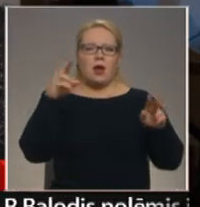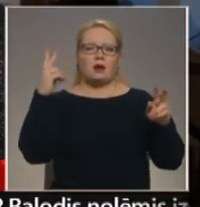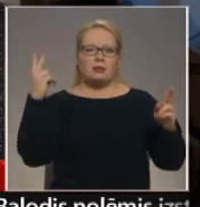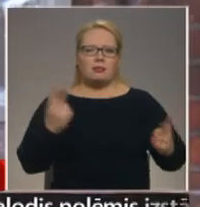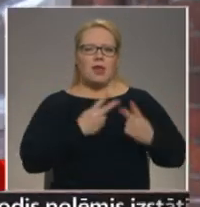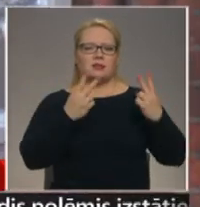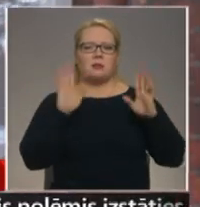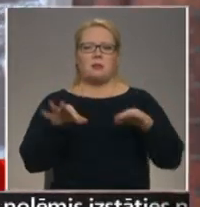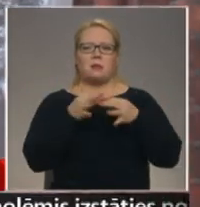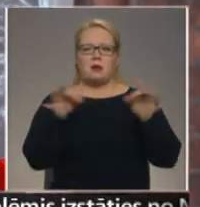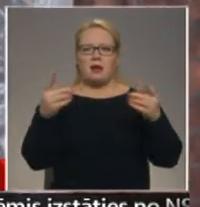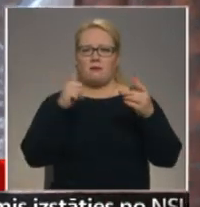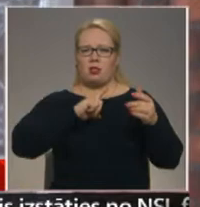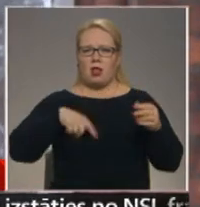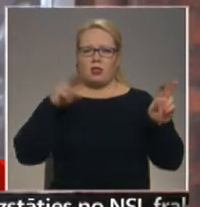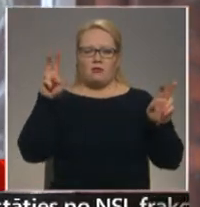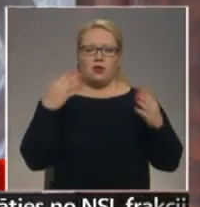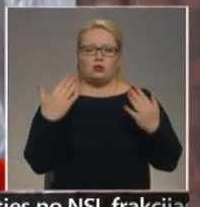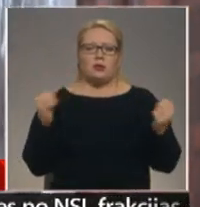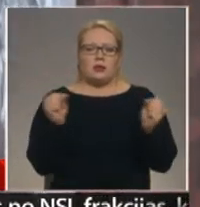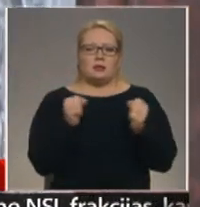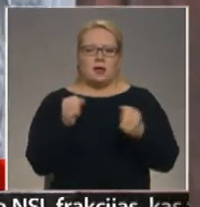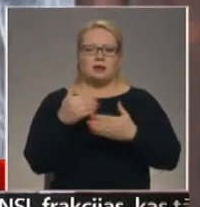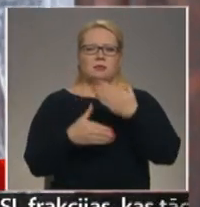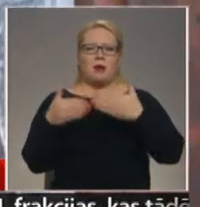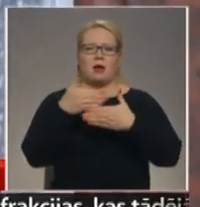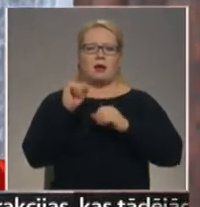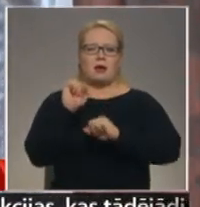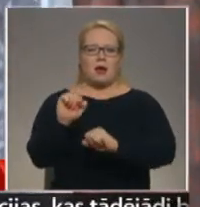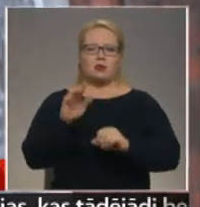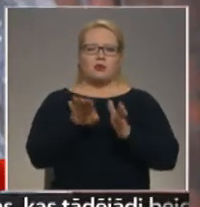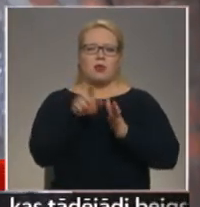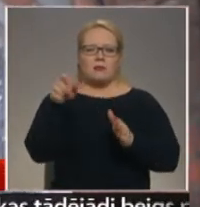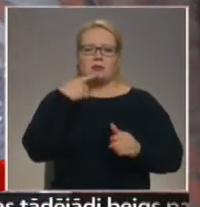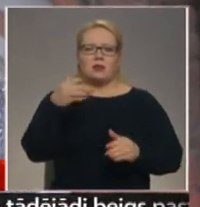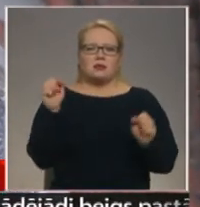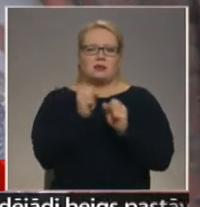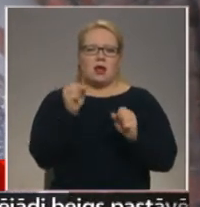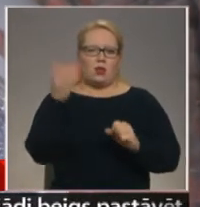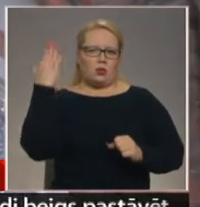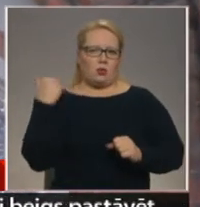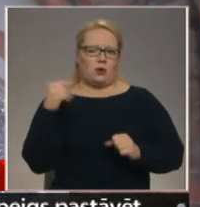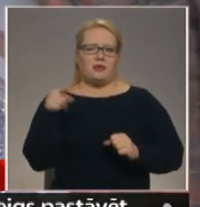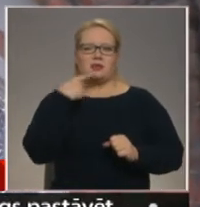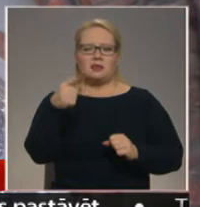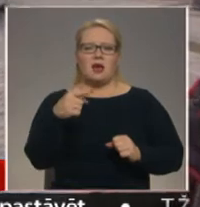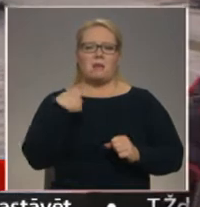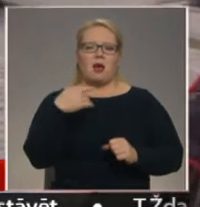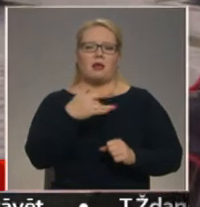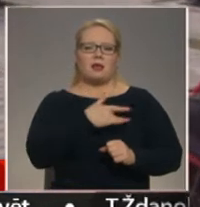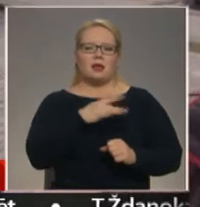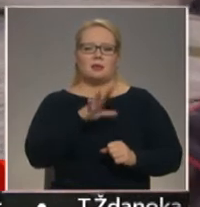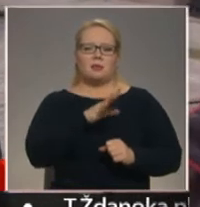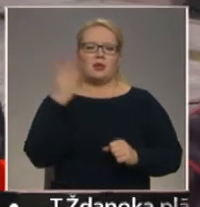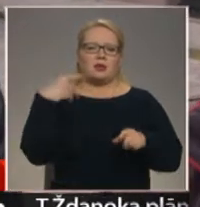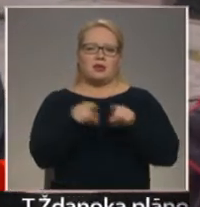brīvu Latviju. Šodien salst, barikāžu dalībnieku atceras, ka sala arī toreiz. Man liekas, ka bija tieši tāpat. Man mazs sniega